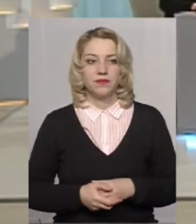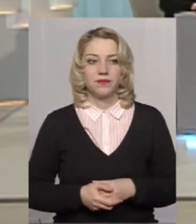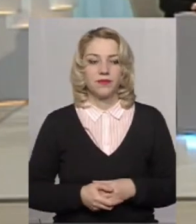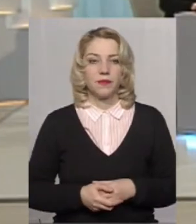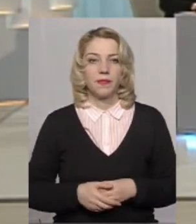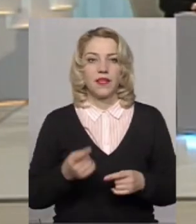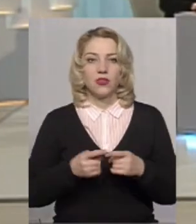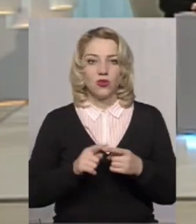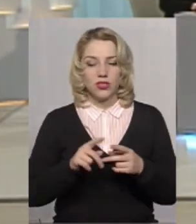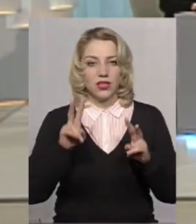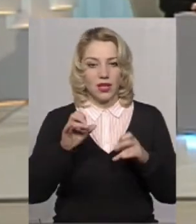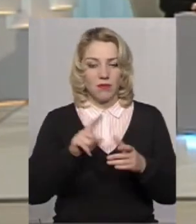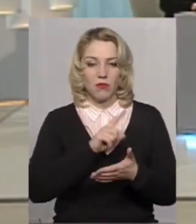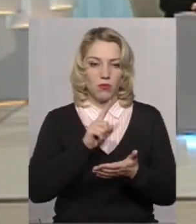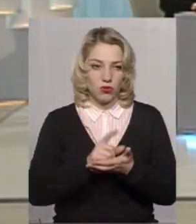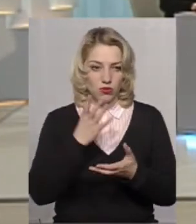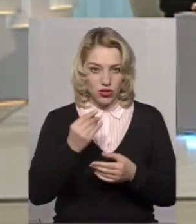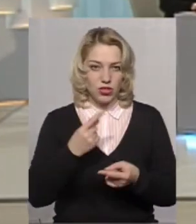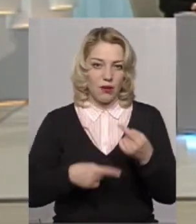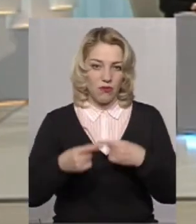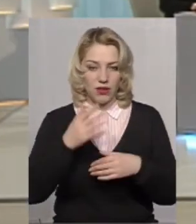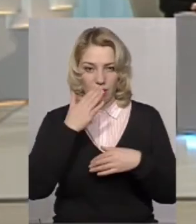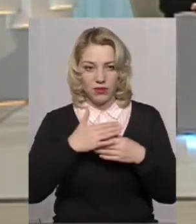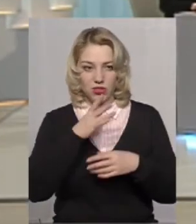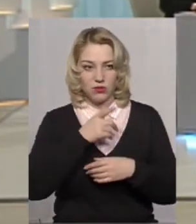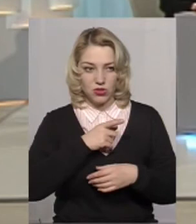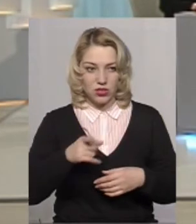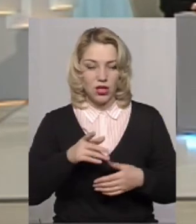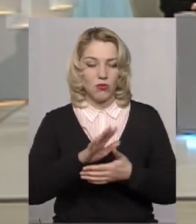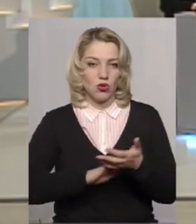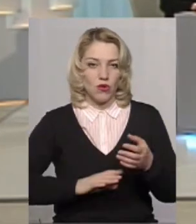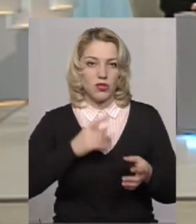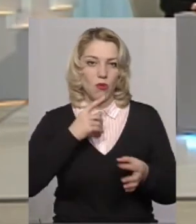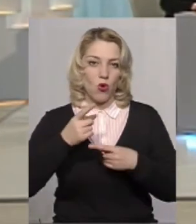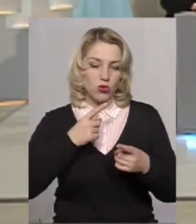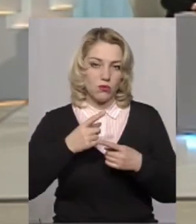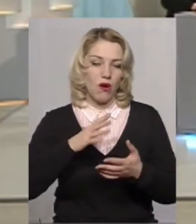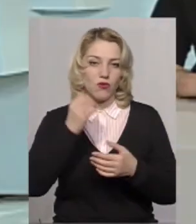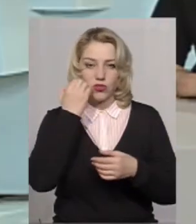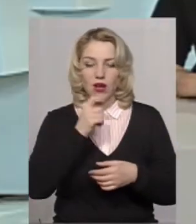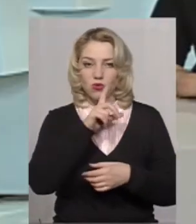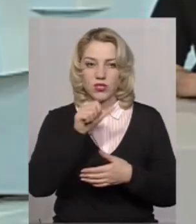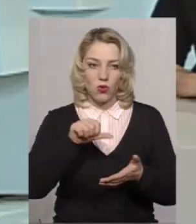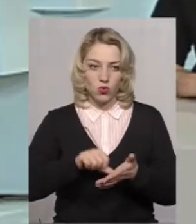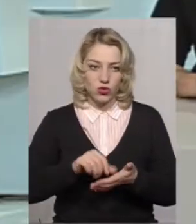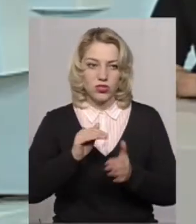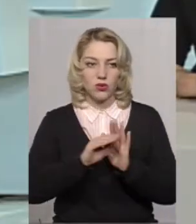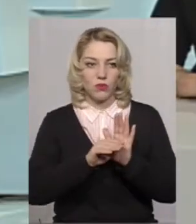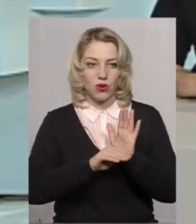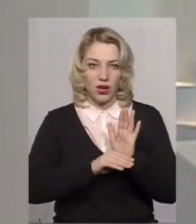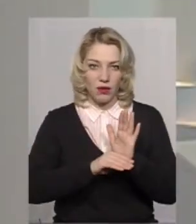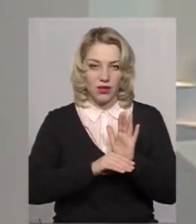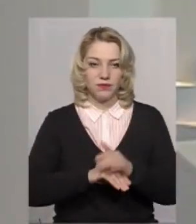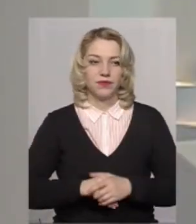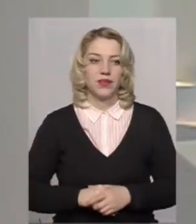До цієї теми ми обов'язково повернемося найближчим часом і продовжимо розмову. Я вам дякую за участь у програмі.